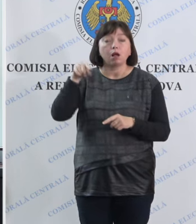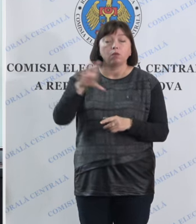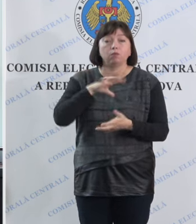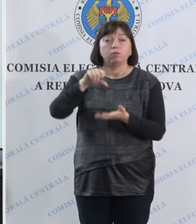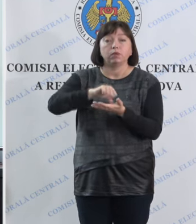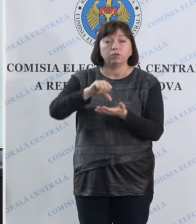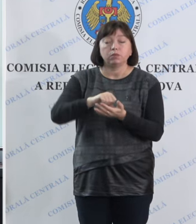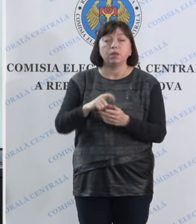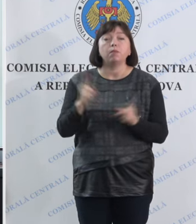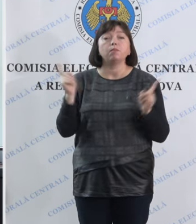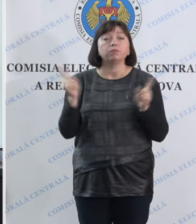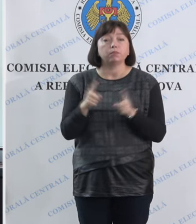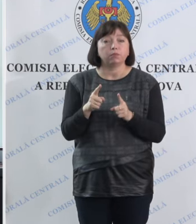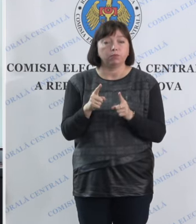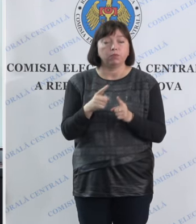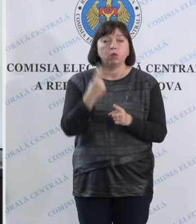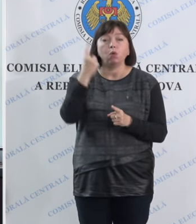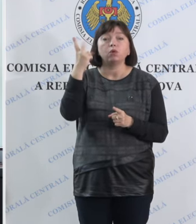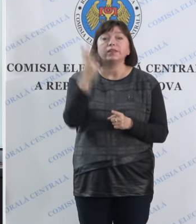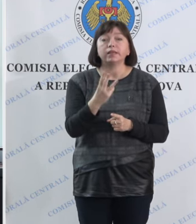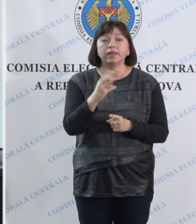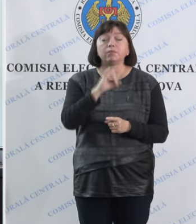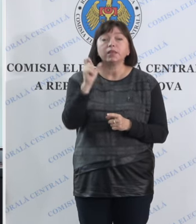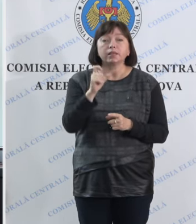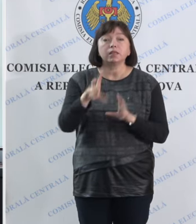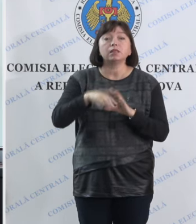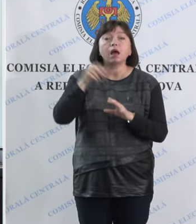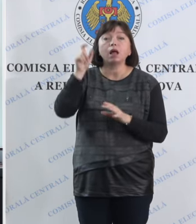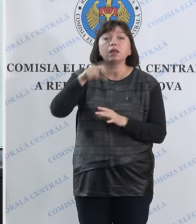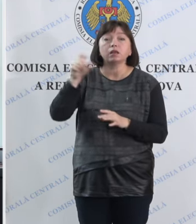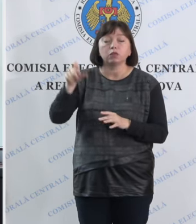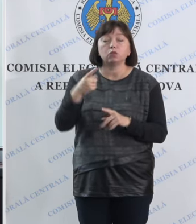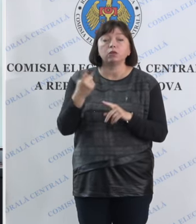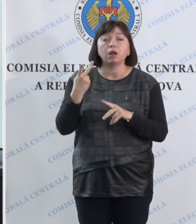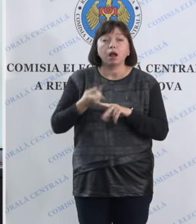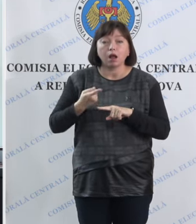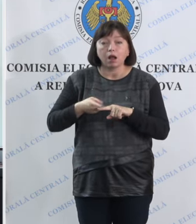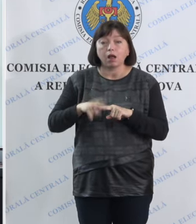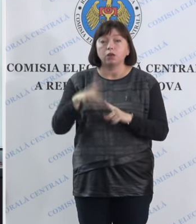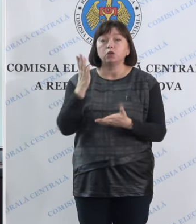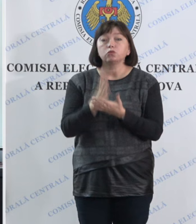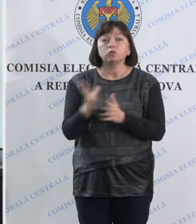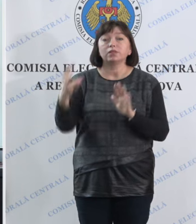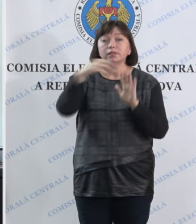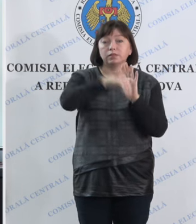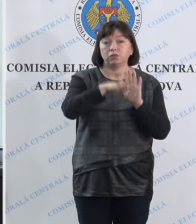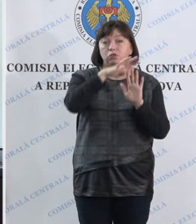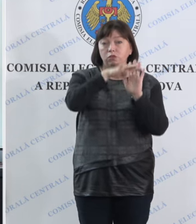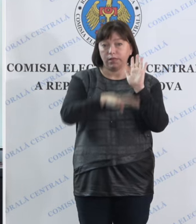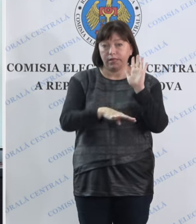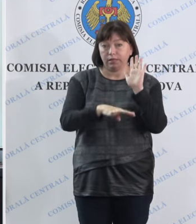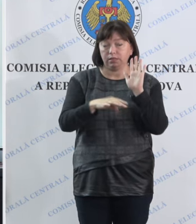participat cel puțin o treime dintre alegătorii înscriși în listele electorale.